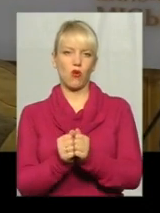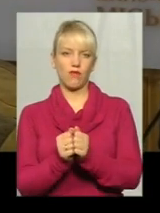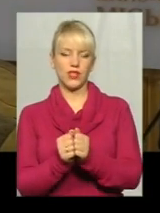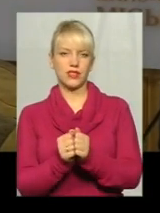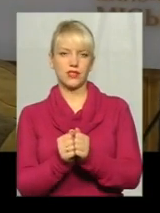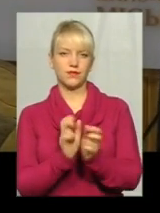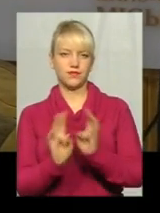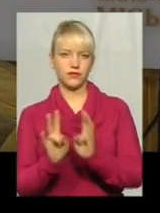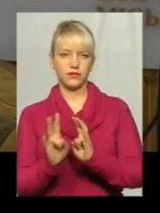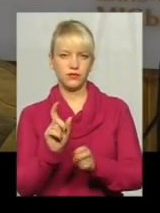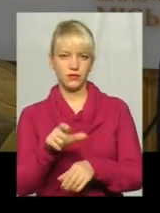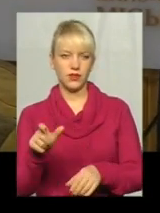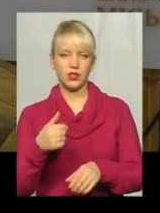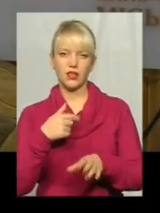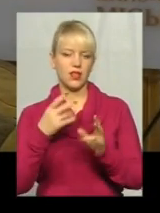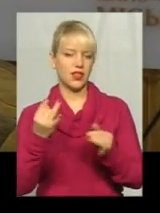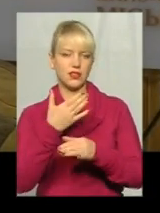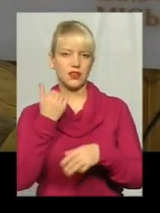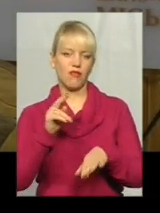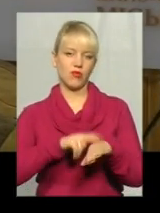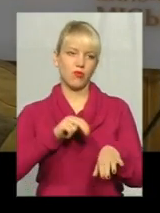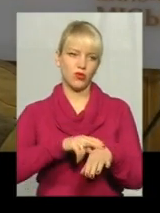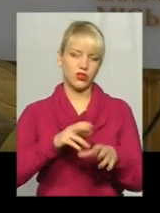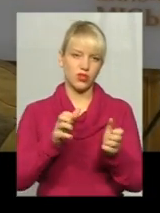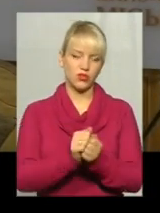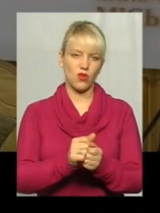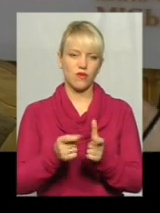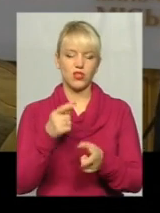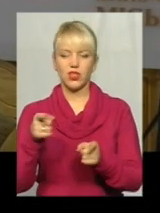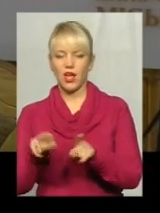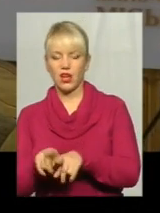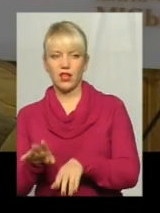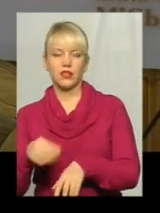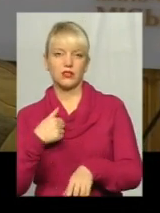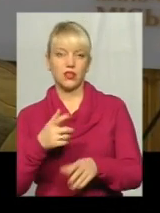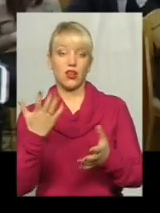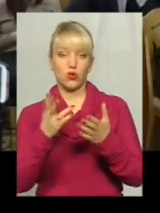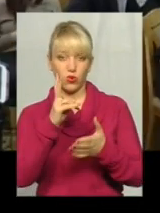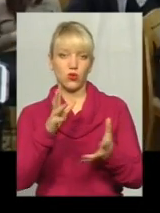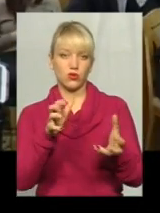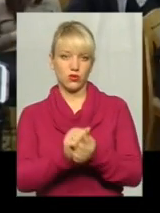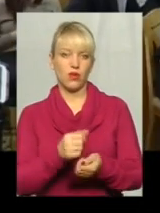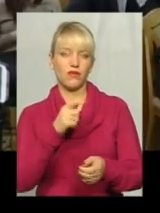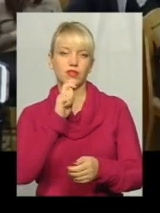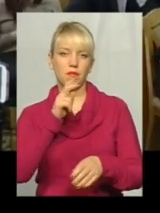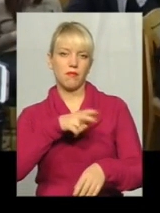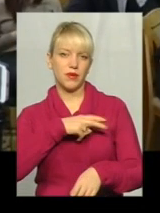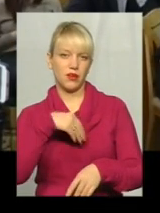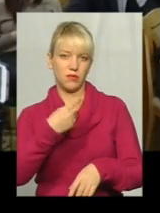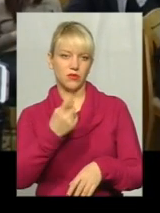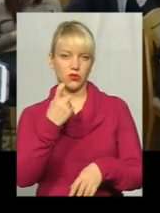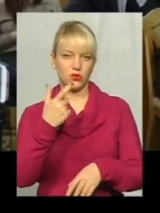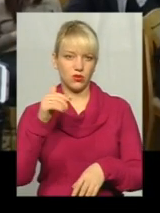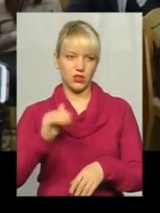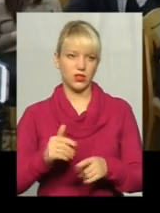Нас не цікаве, патрульна поліція це зловить, така поліція. Зловлять 100 тисяч гривень, отримує. Правоохоронці опрацьовують версії